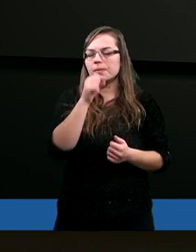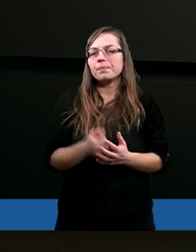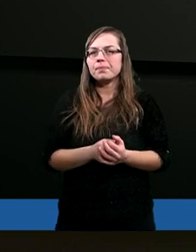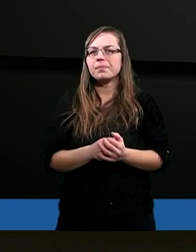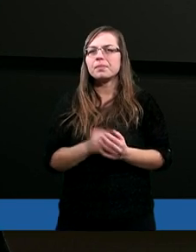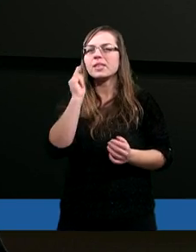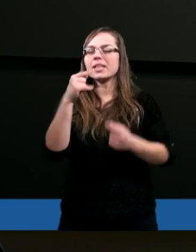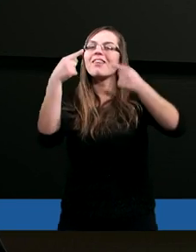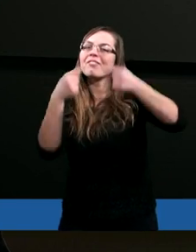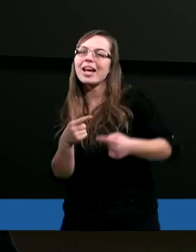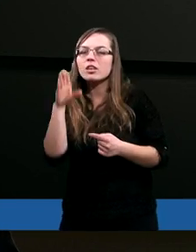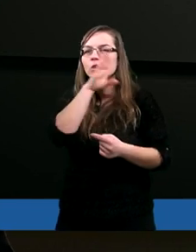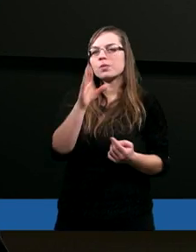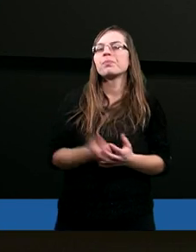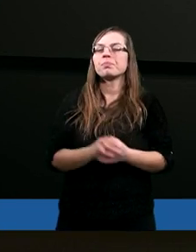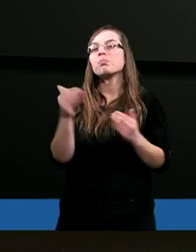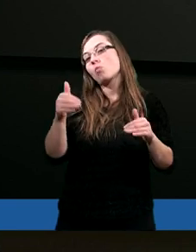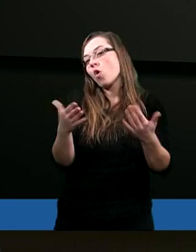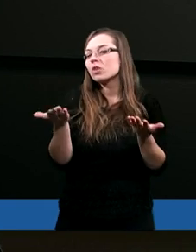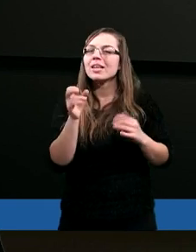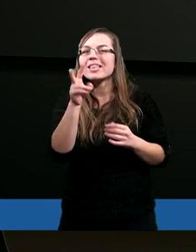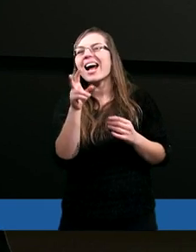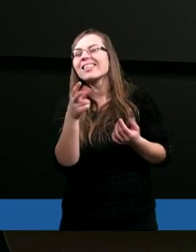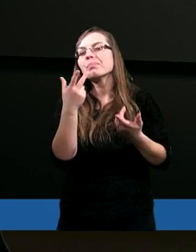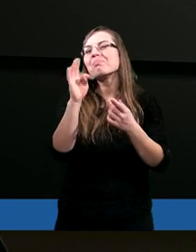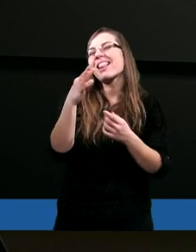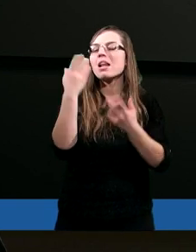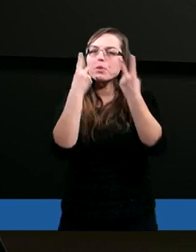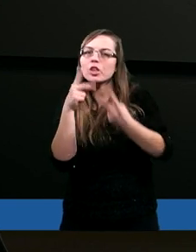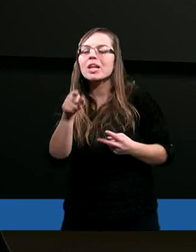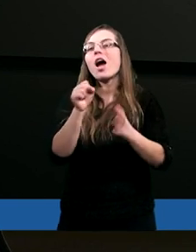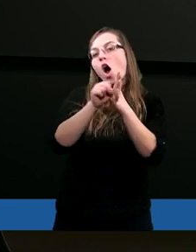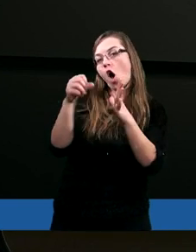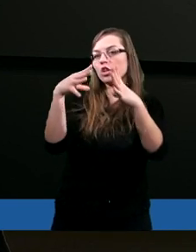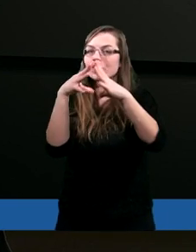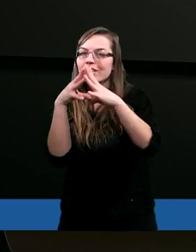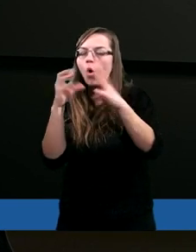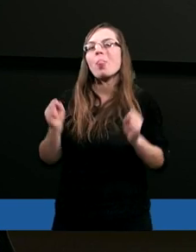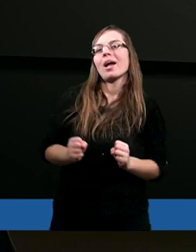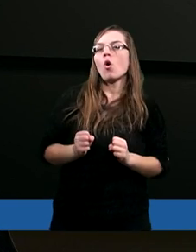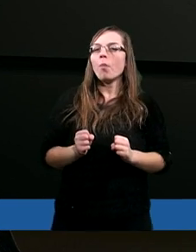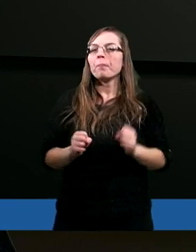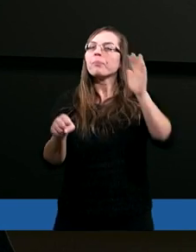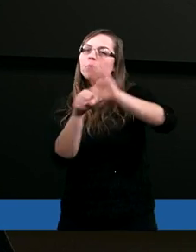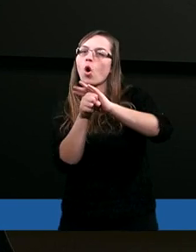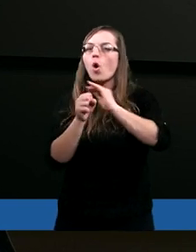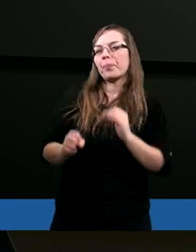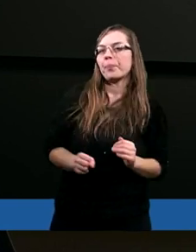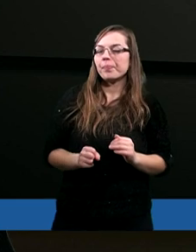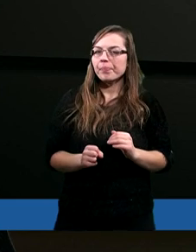i w wierszu, może taki pasaż przeczytamy, od 10 do